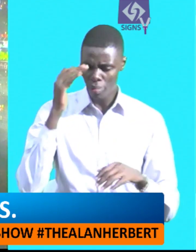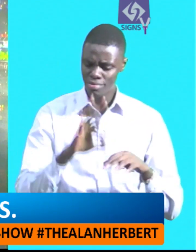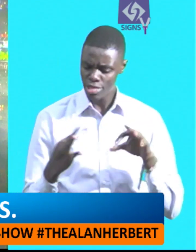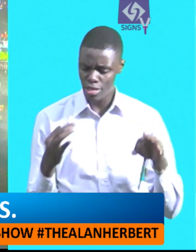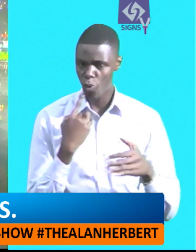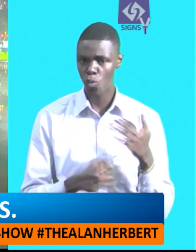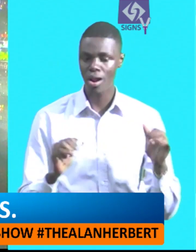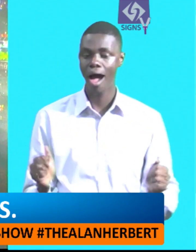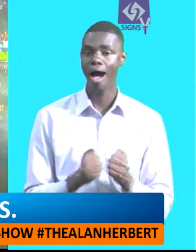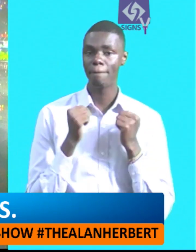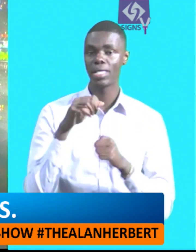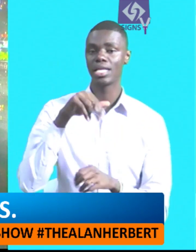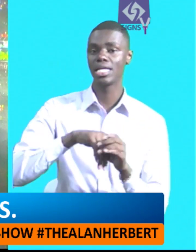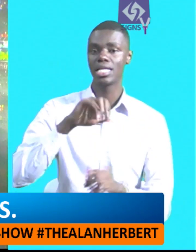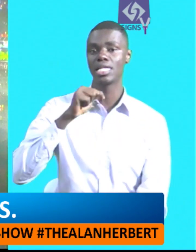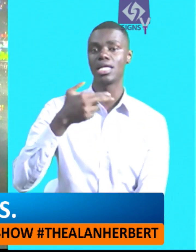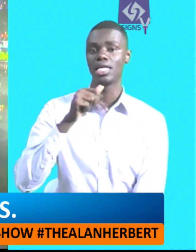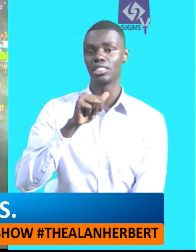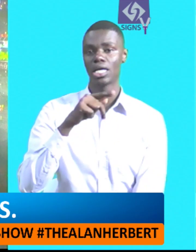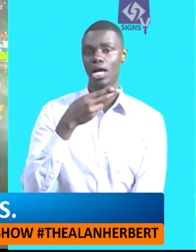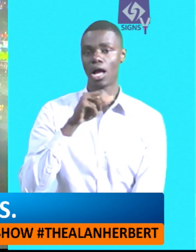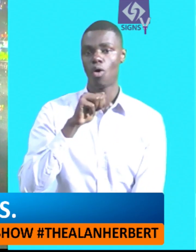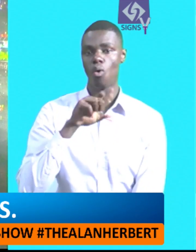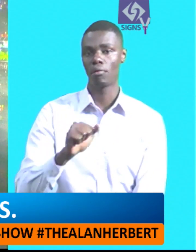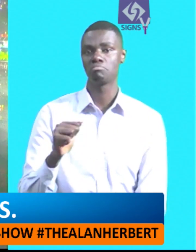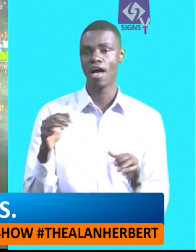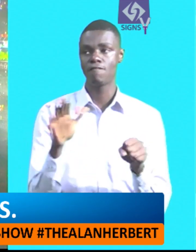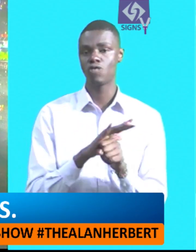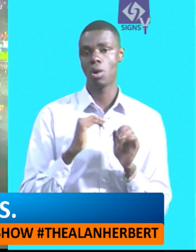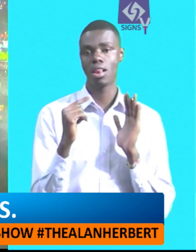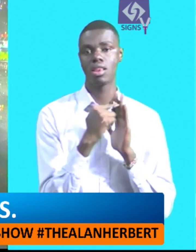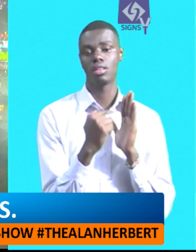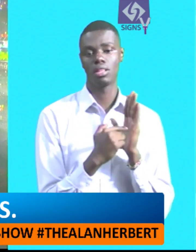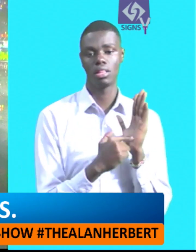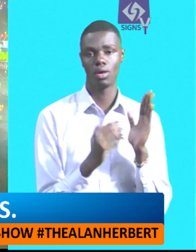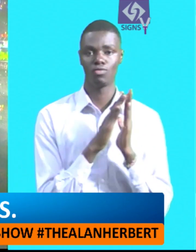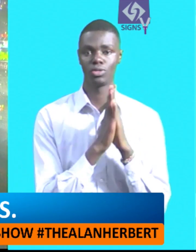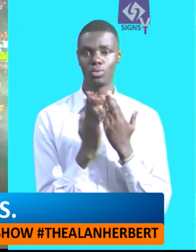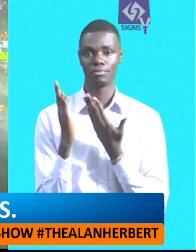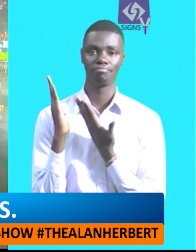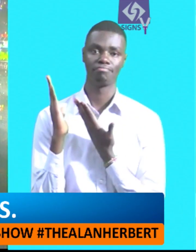in shaka hole here are the full details of this story